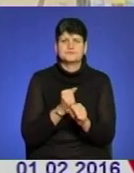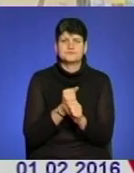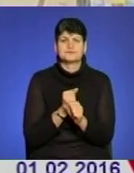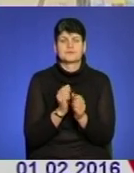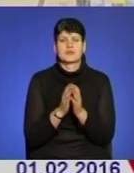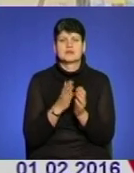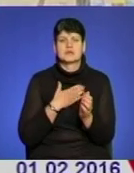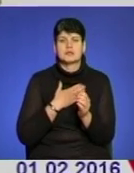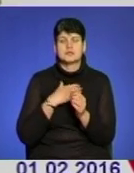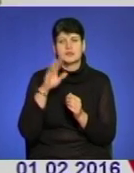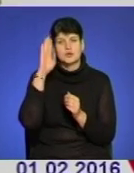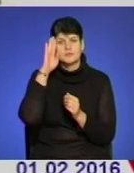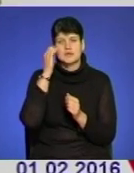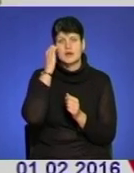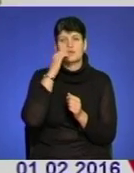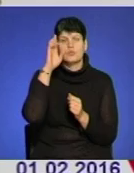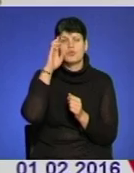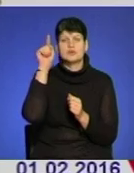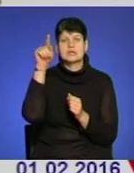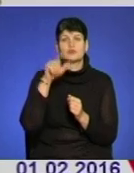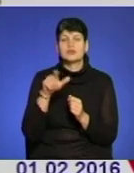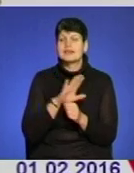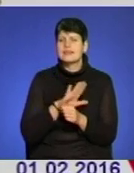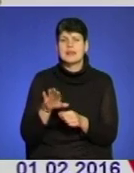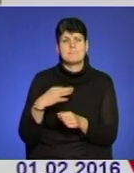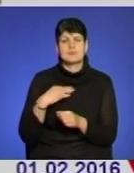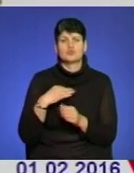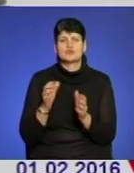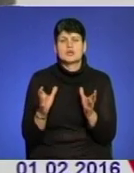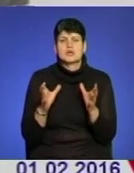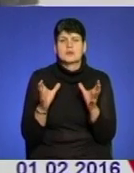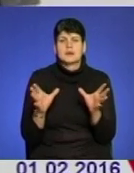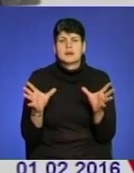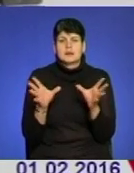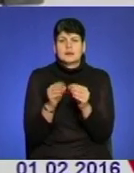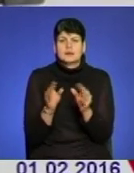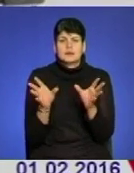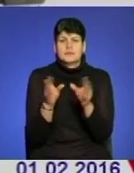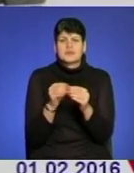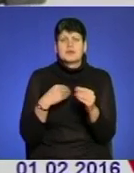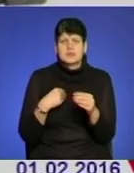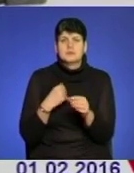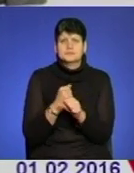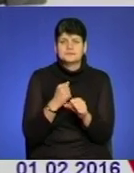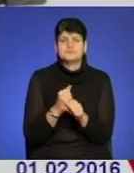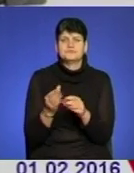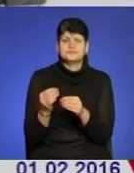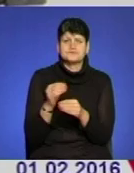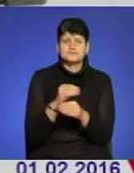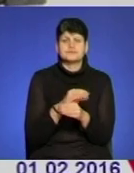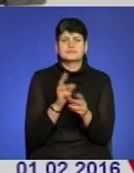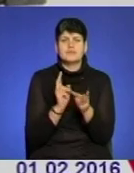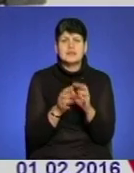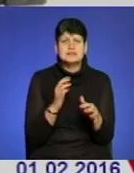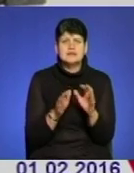Дякую Богу і тим людям, які не байдужі, туляться, горнються. І ми готуємо вареники, салатики, хто що нам